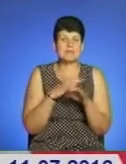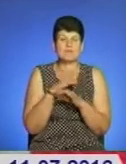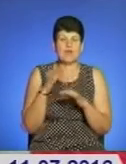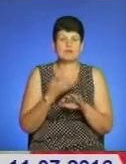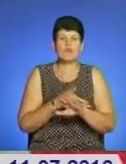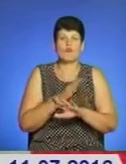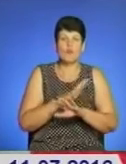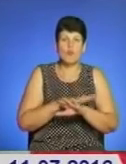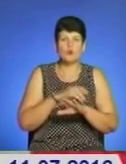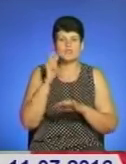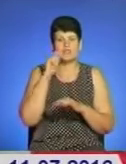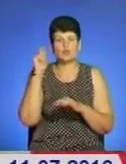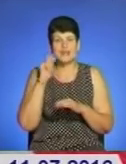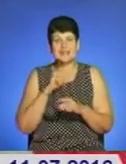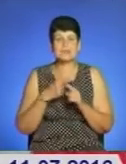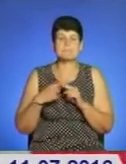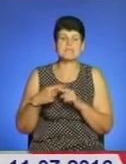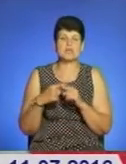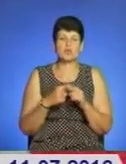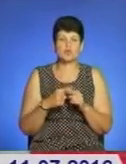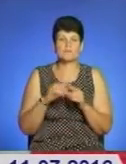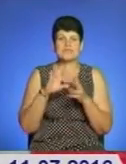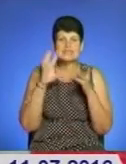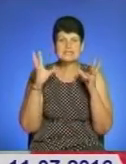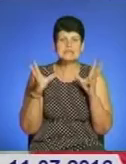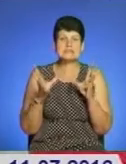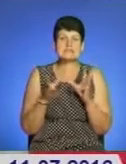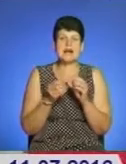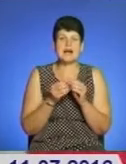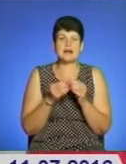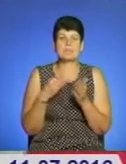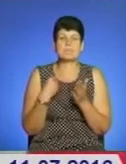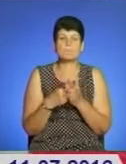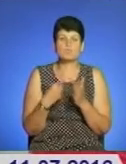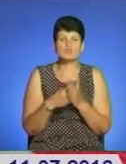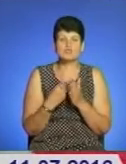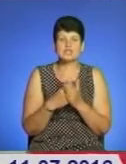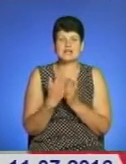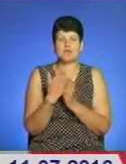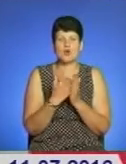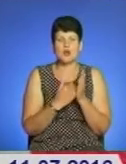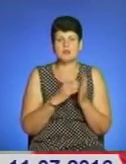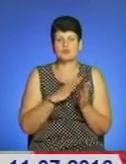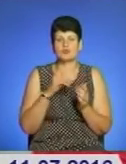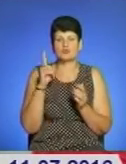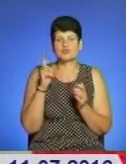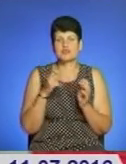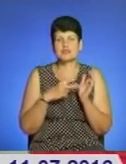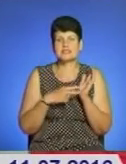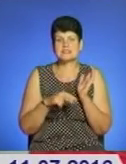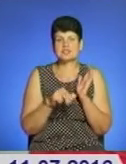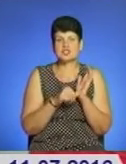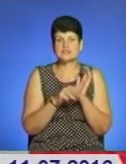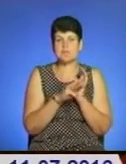Польщі, Україні і Білорусі. І загальний бюджет програми становив 186 мільйонів